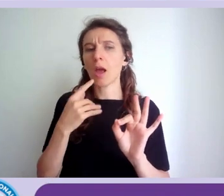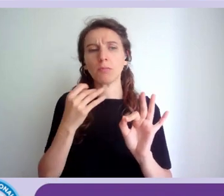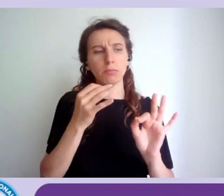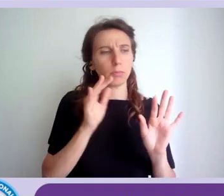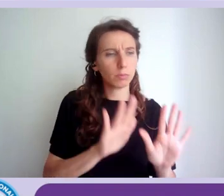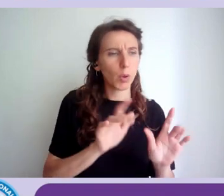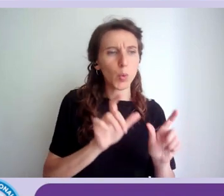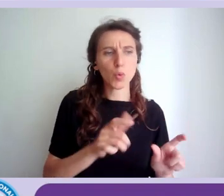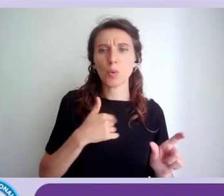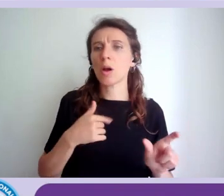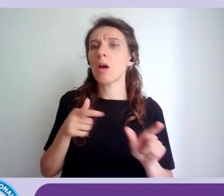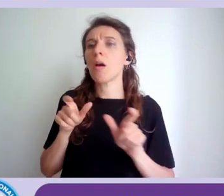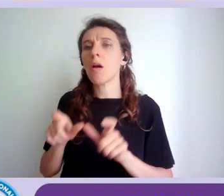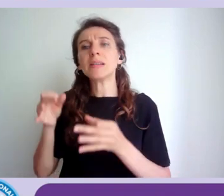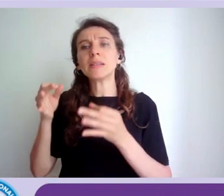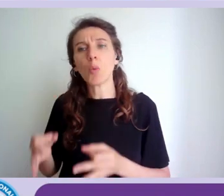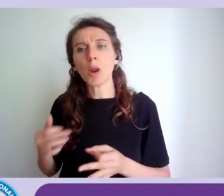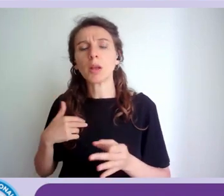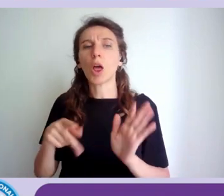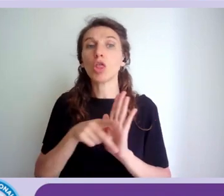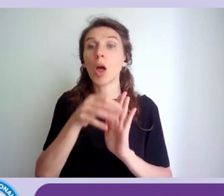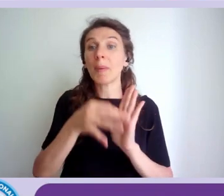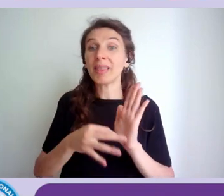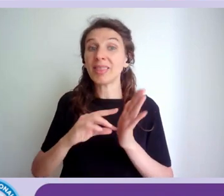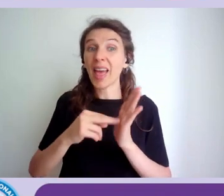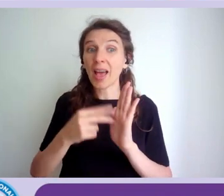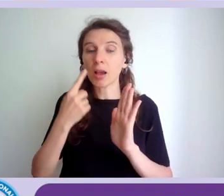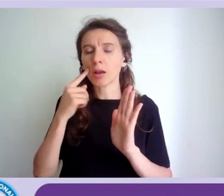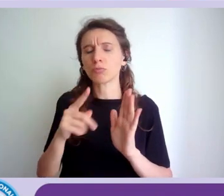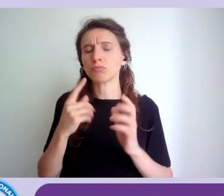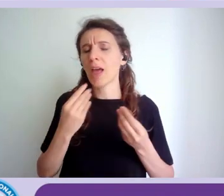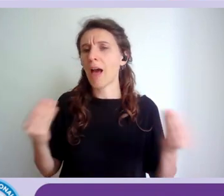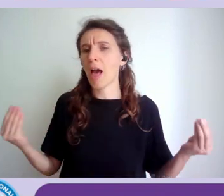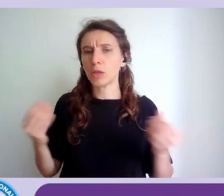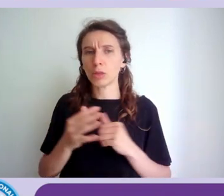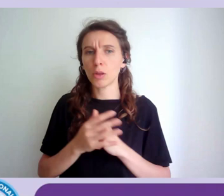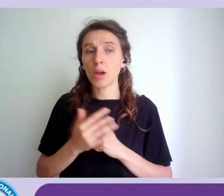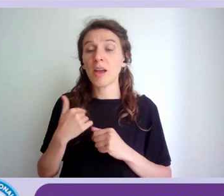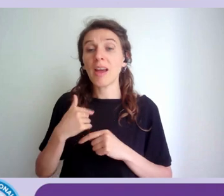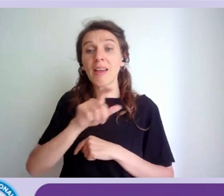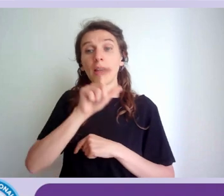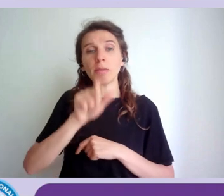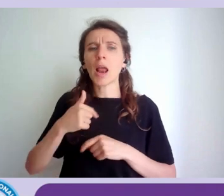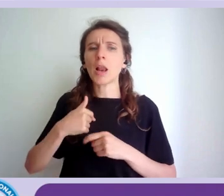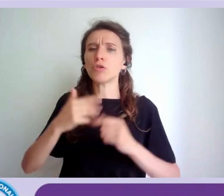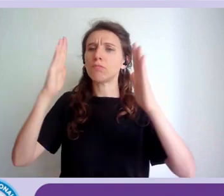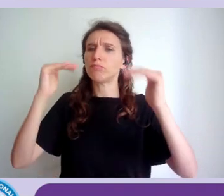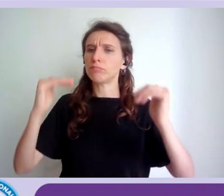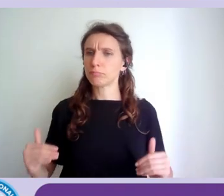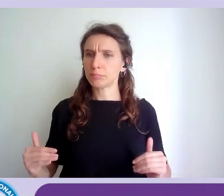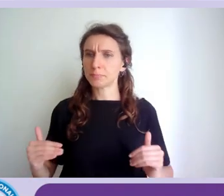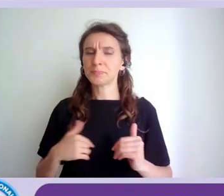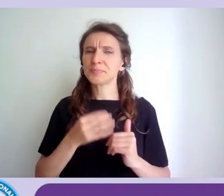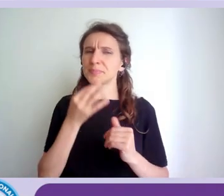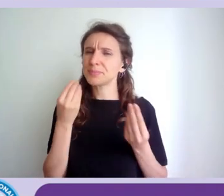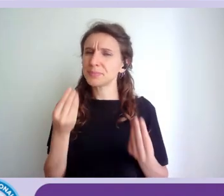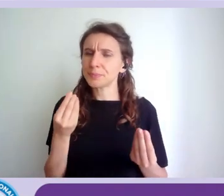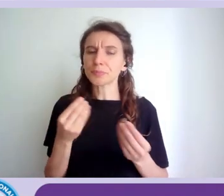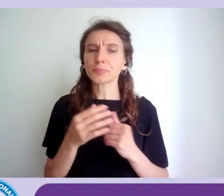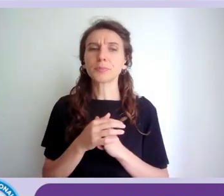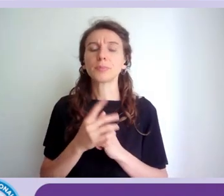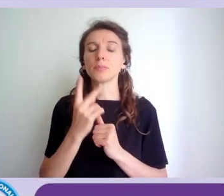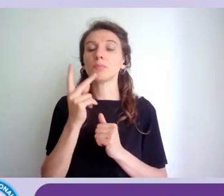livello diciamo di normazione tecnica c'è molto a livello italiano abbiamo delle verticalizzazioni perché questo perché a livello italiano